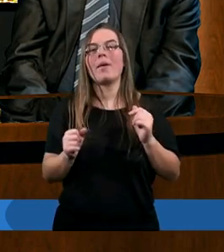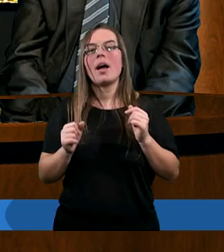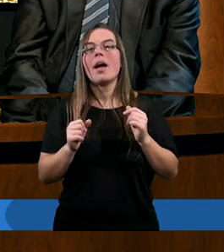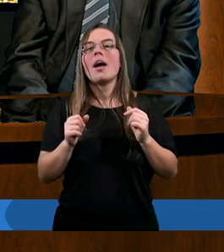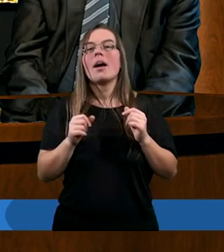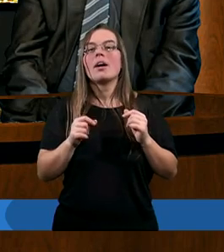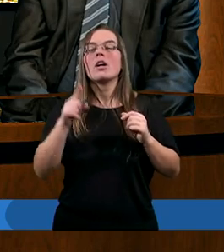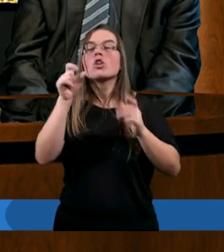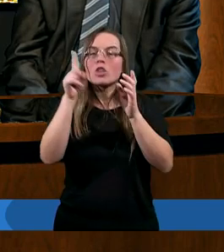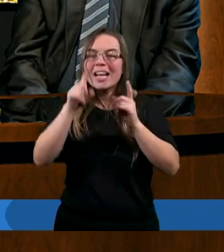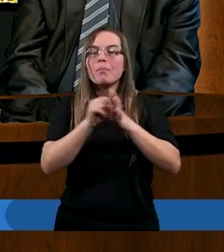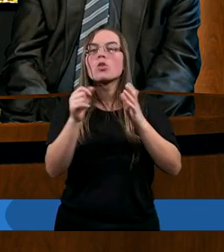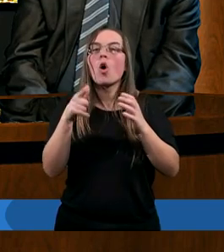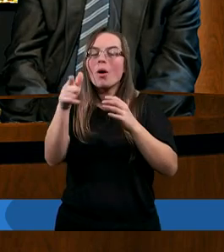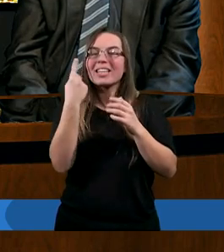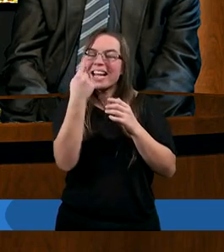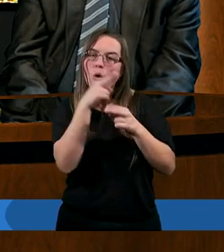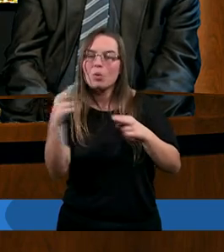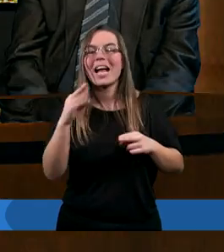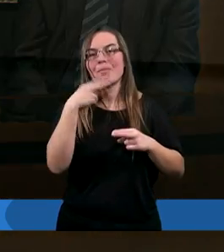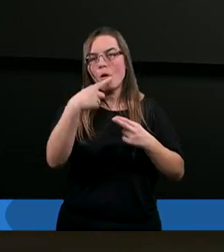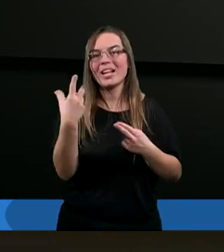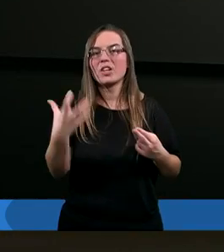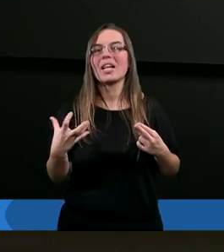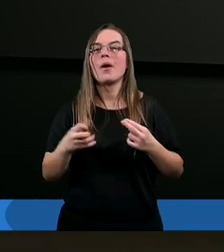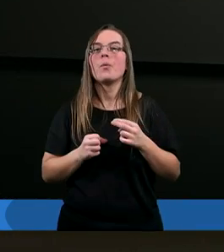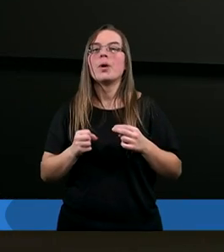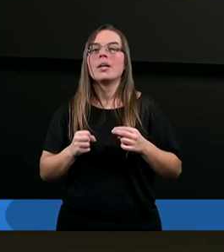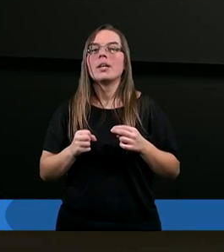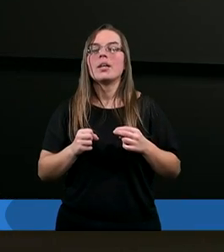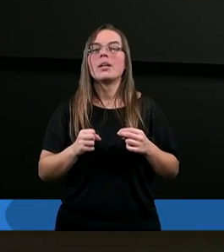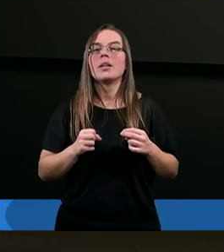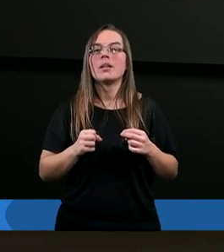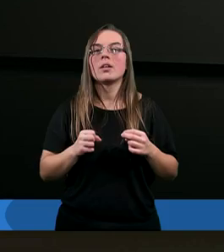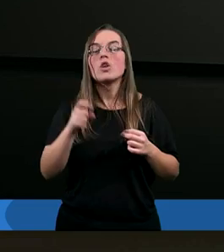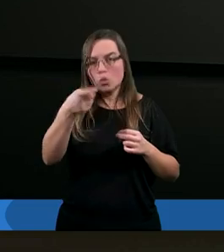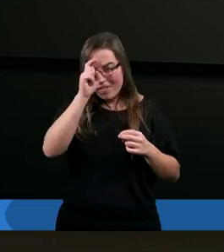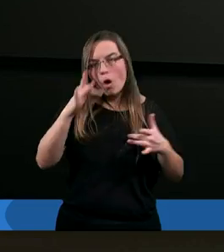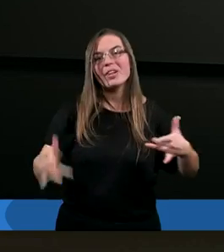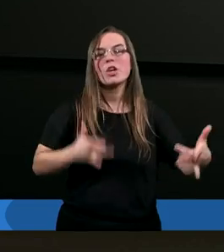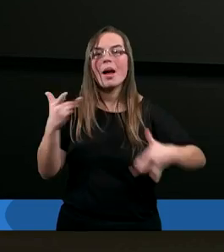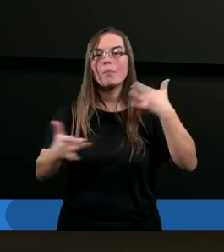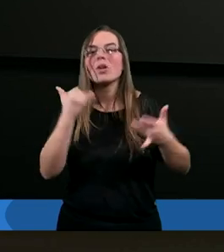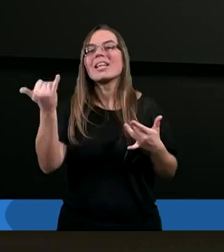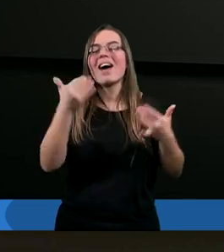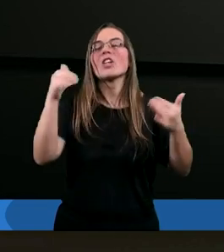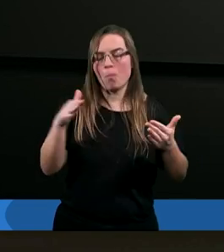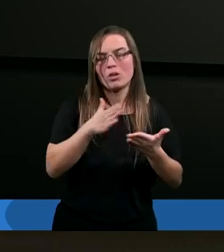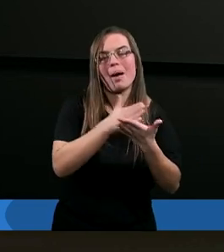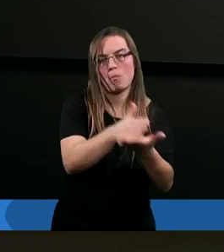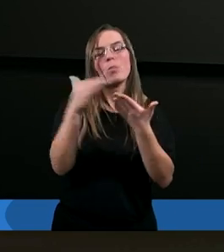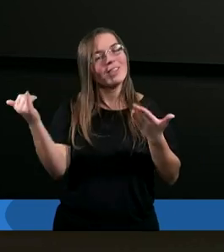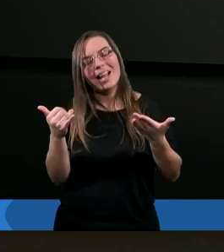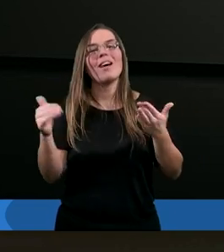poza odwołaniem do Pana Boga jest jeszcze jedna rzecz wiecie człowiekowi cierpiącemu zawsze można